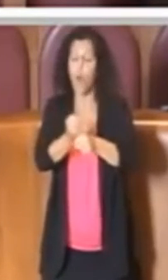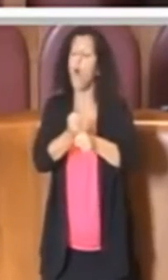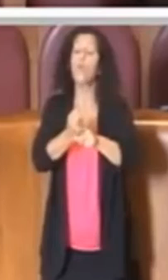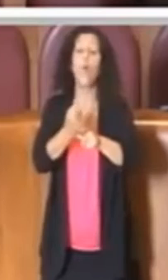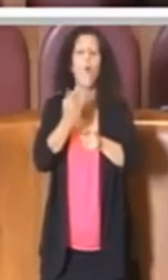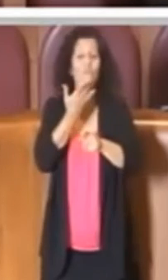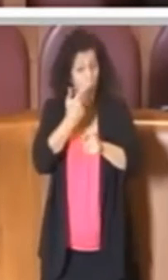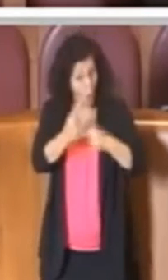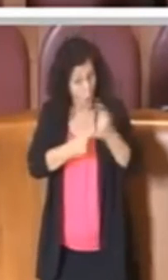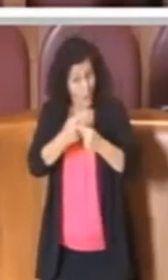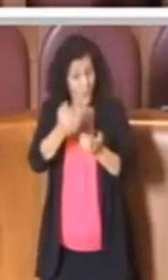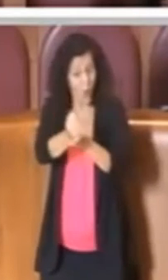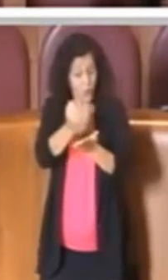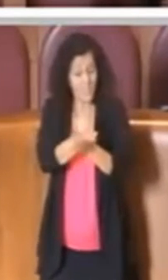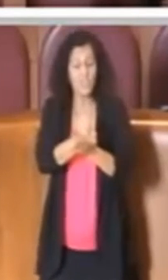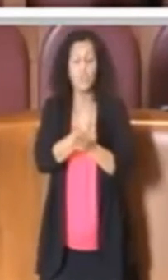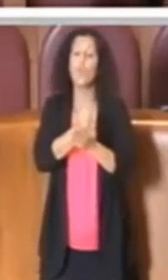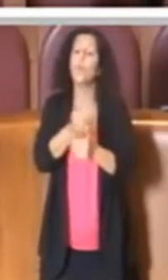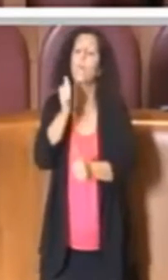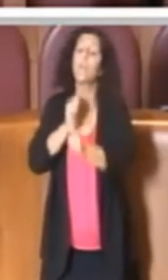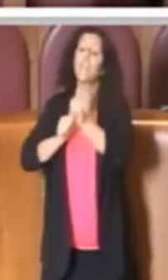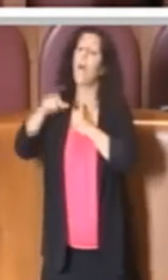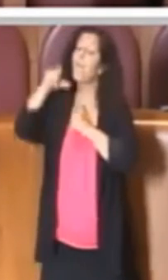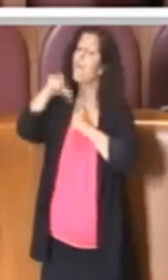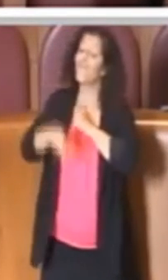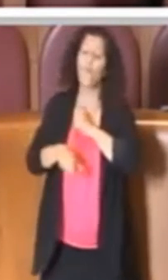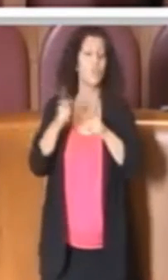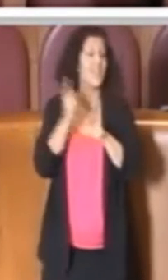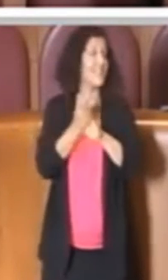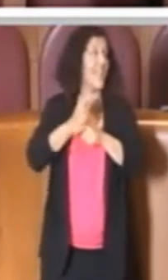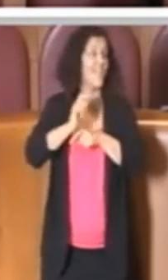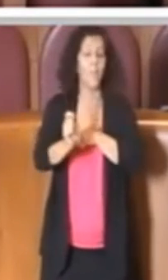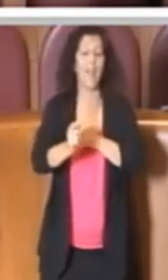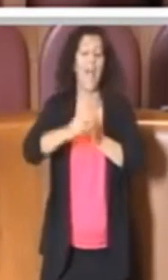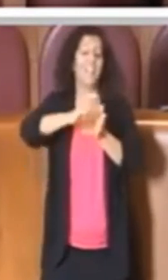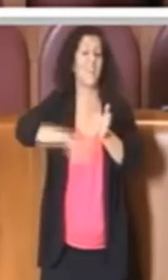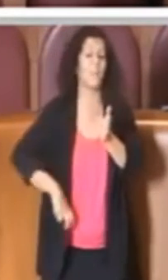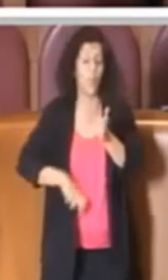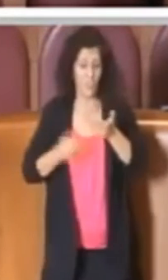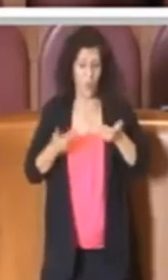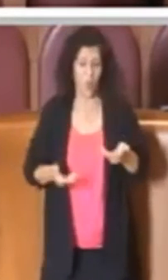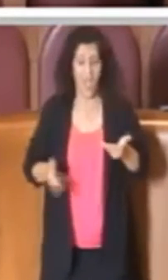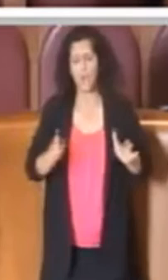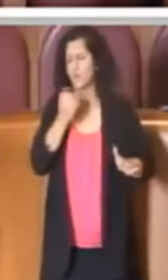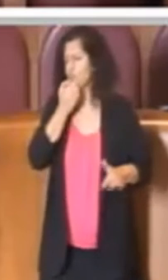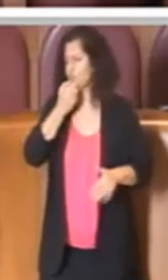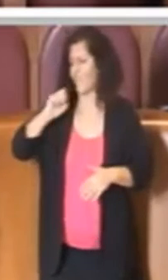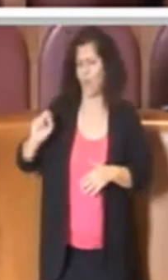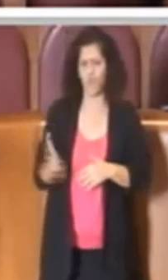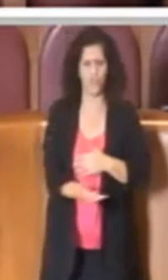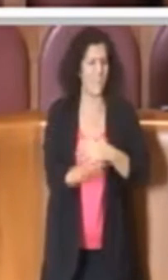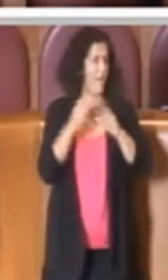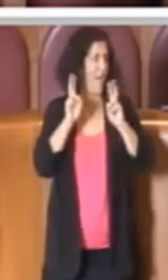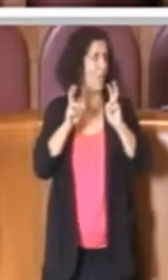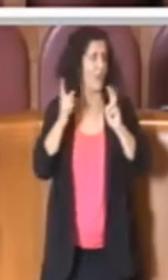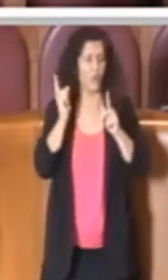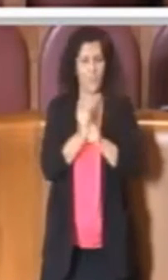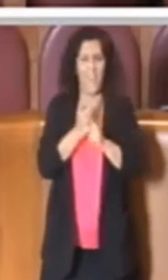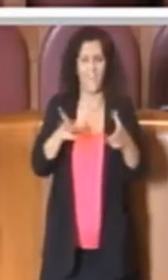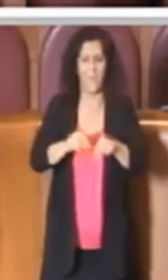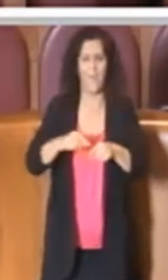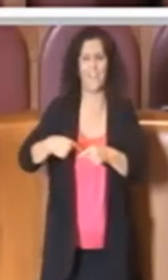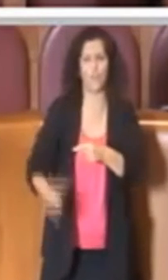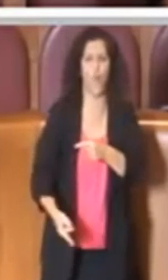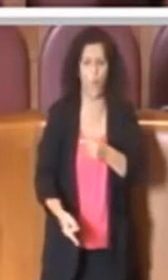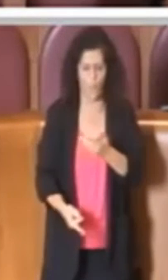e del riversamento dei tributi locali da parte, mi scuso per la velocità, ma è un argomento che riprenderemo dopo,